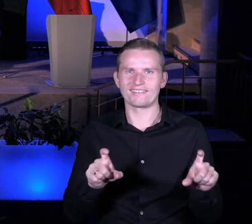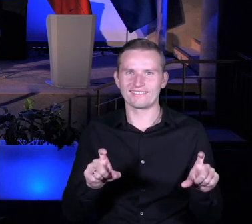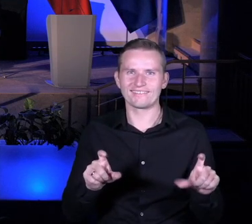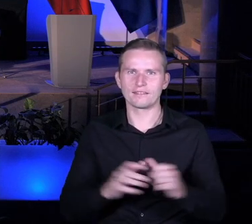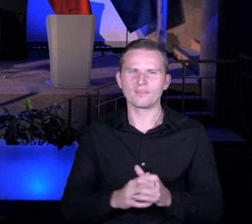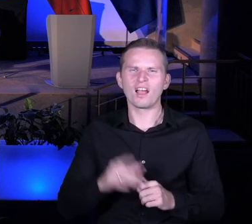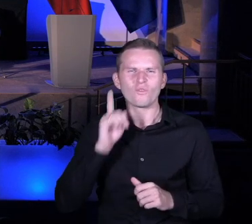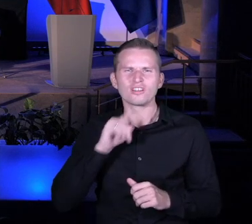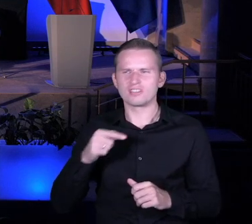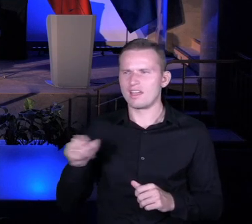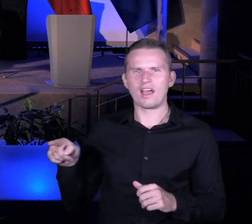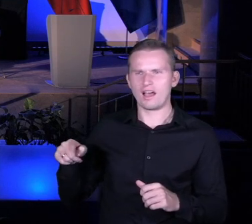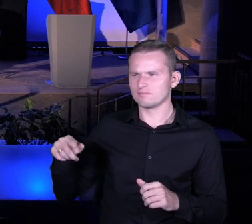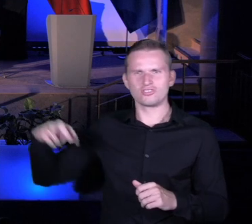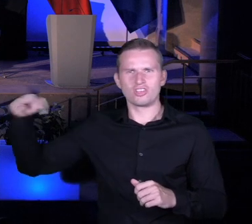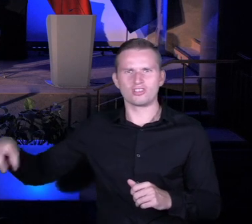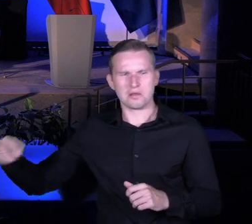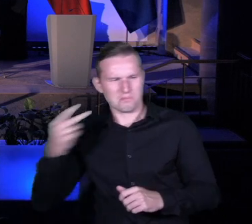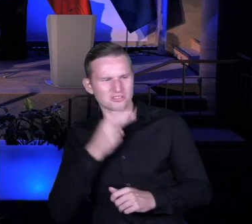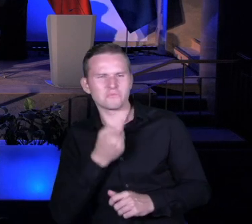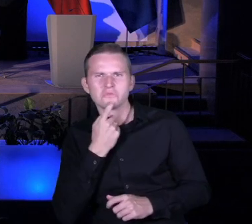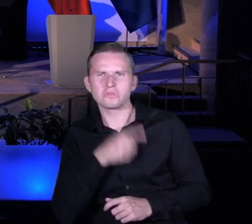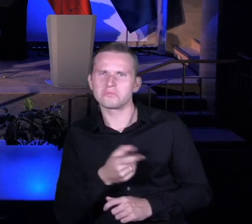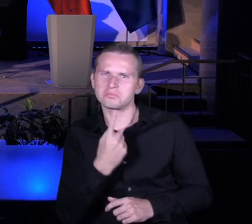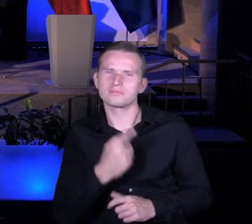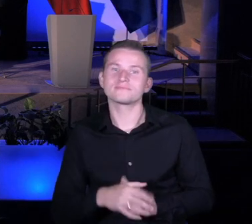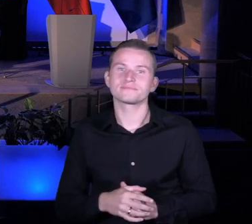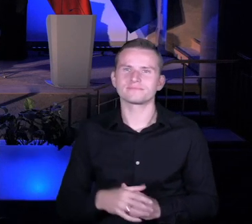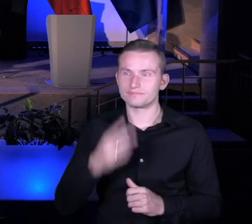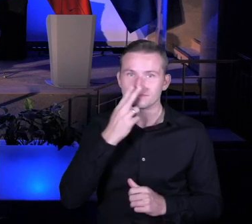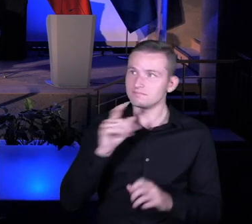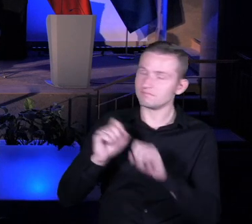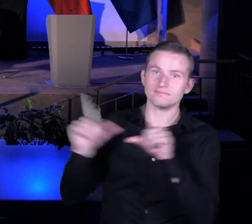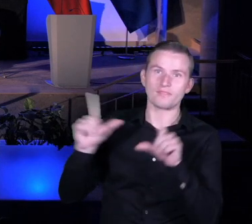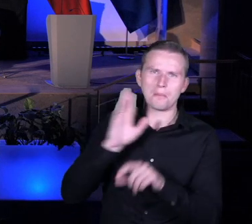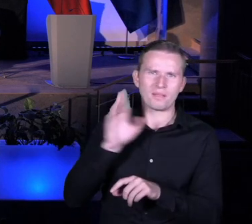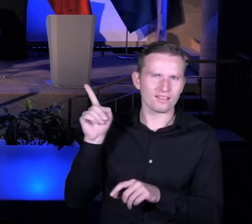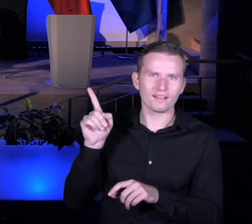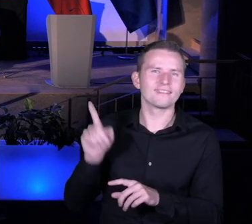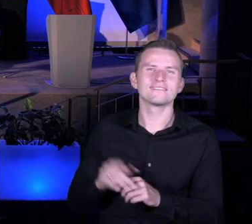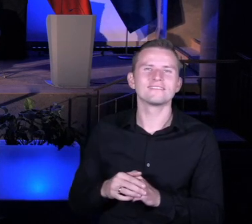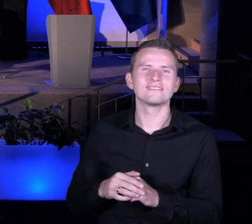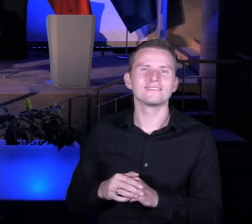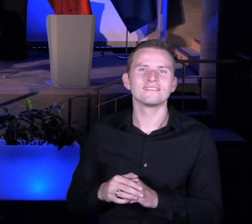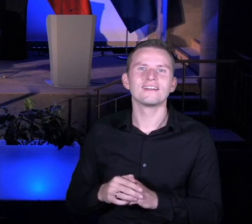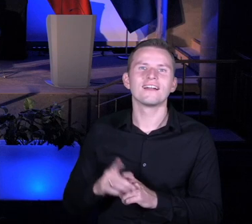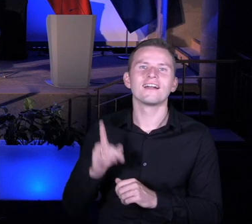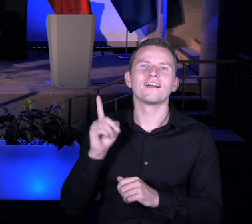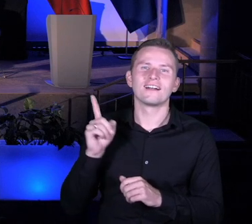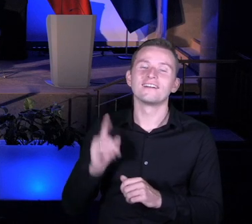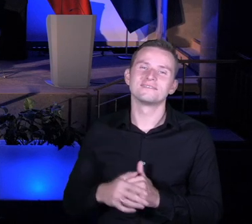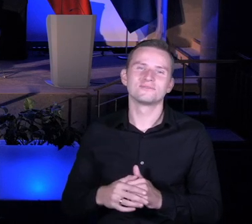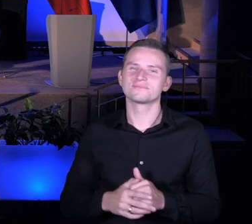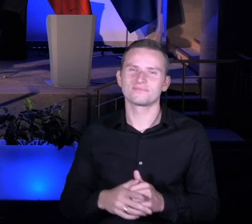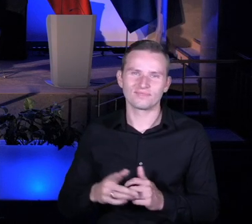co jest na tym ekranie. No właśnie są Opowiem Państwu, że jest ten sam slajd, nie, inne jest. I jest zegar, który tyka.